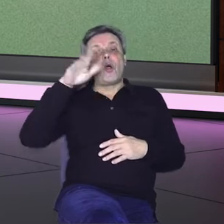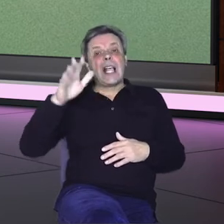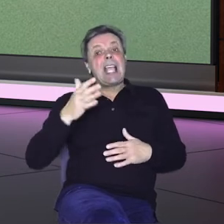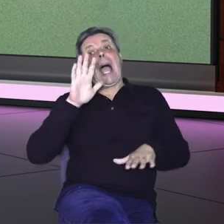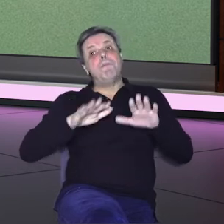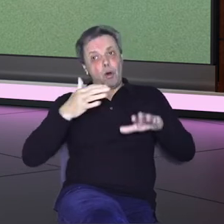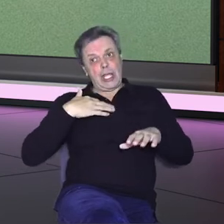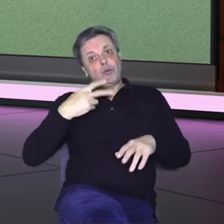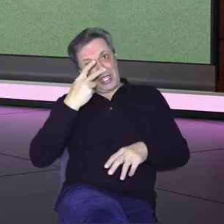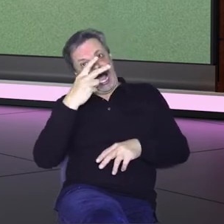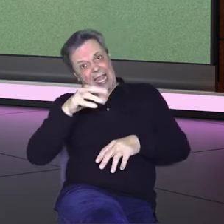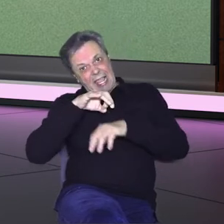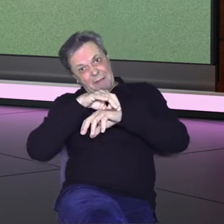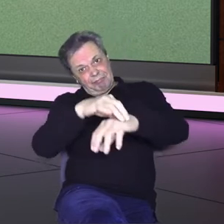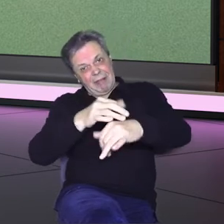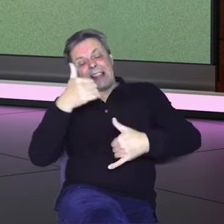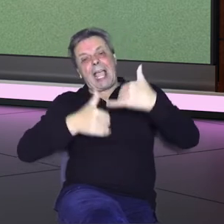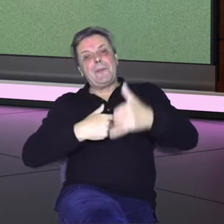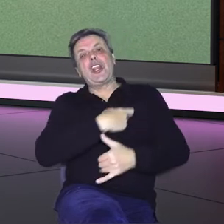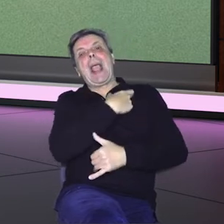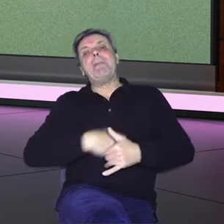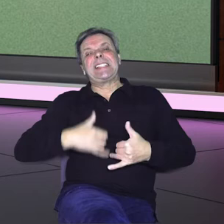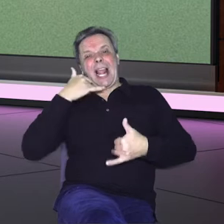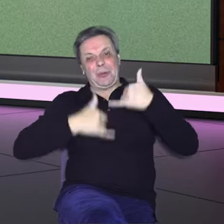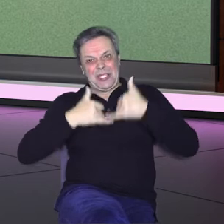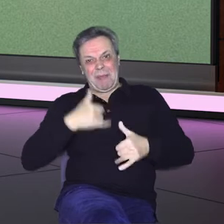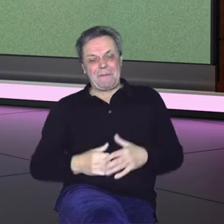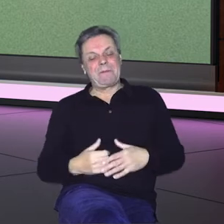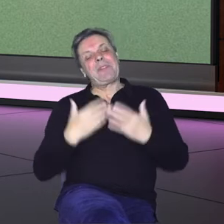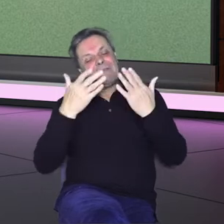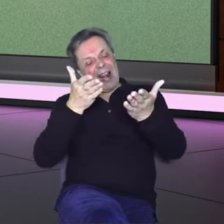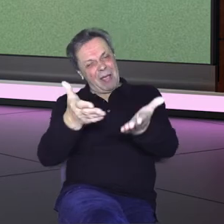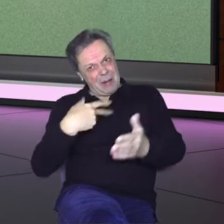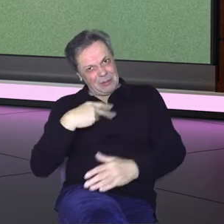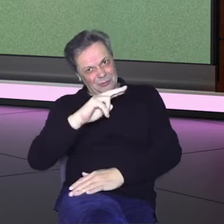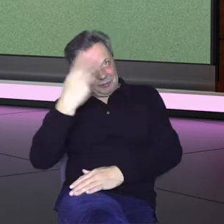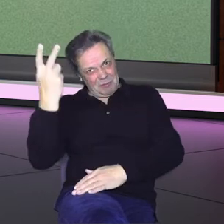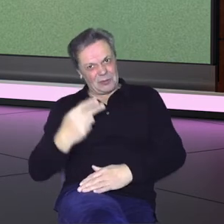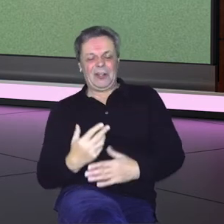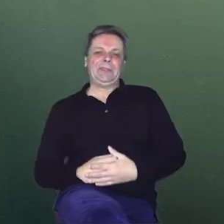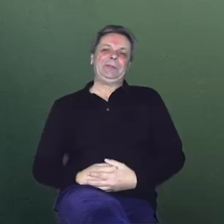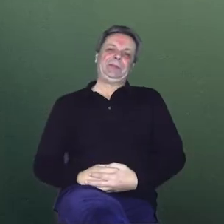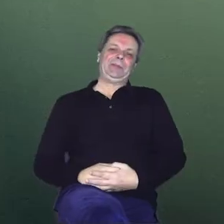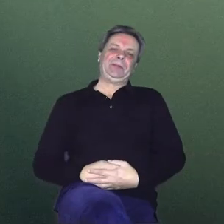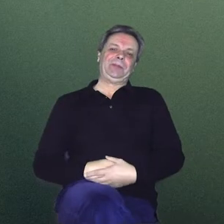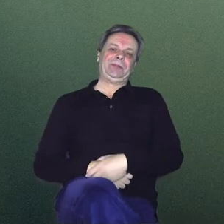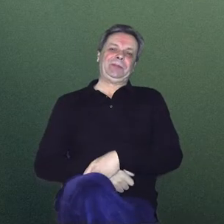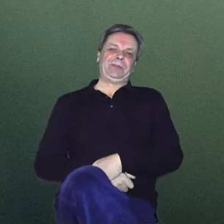popratiti, mislim, mistera turizma. Dogovoreno, dođite slobodno i hvala vam na poziv. Hvala ti lijepa.